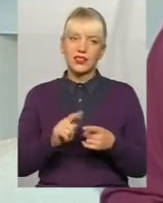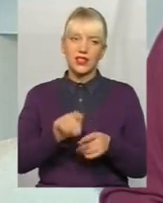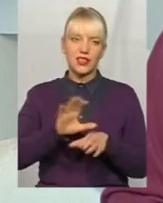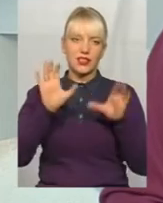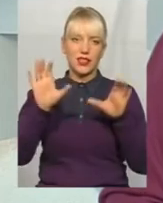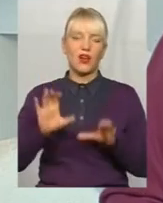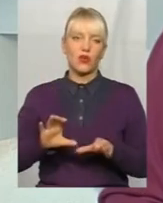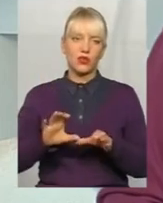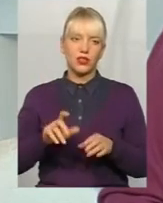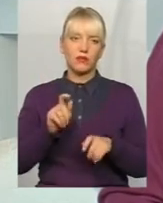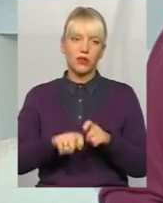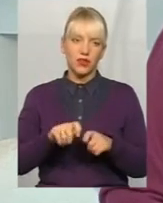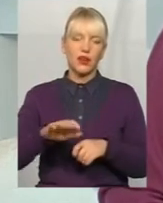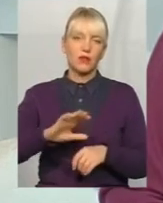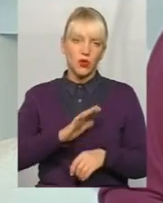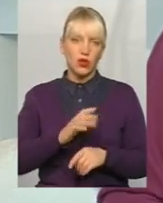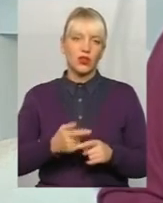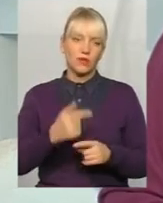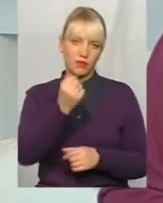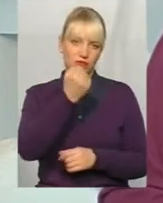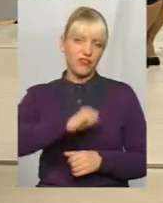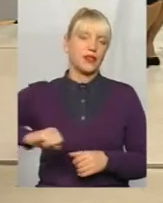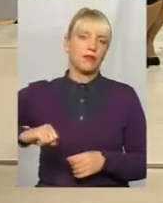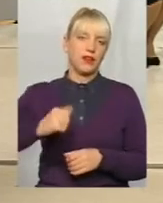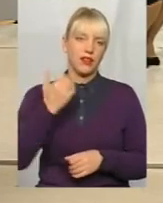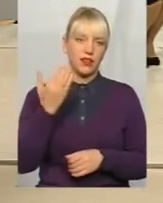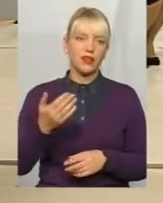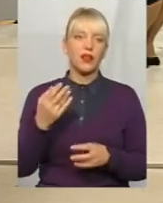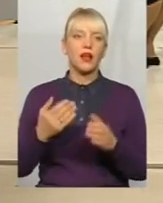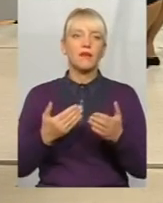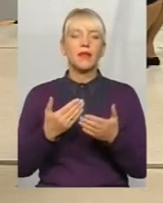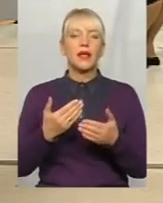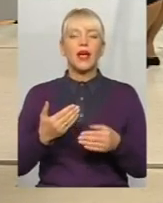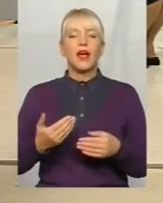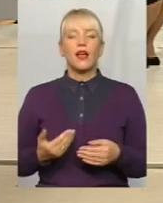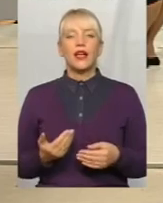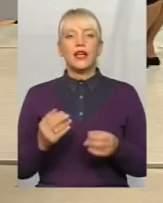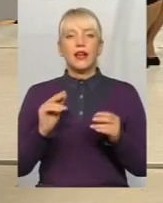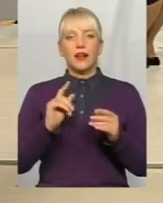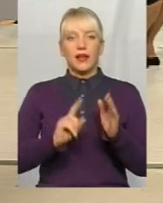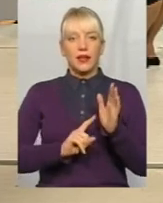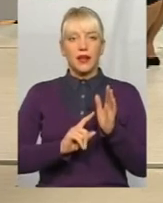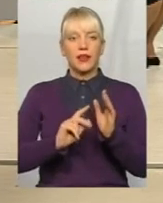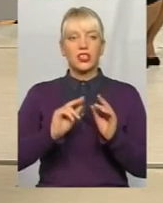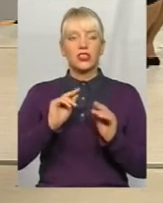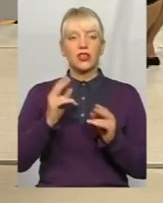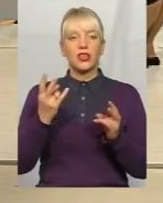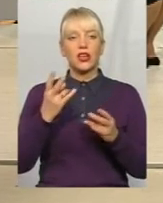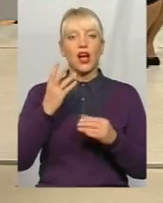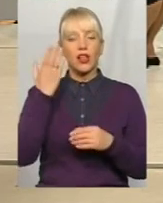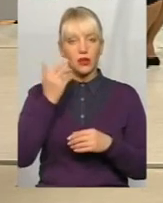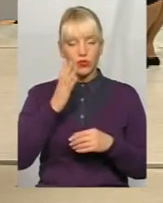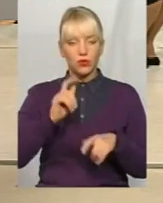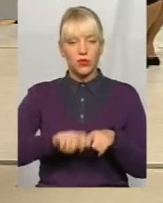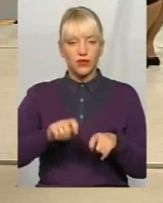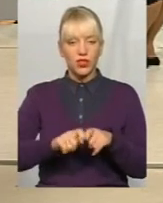перевірки і відбили. Було ж таке, Да, і плюс, мені кажеться, прежде, чим возобновляти ці перевірки,